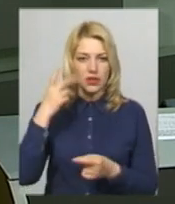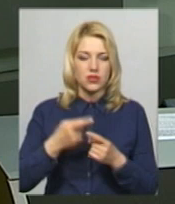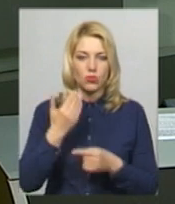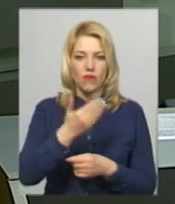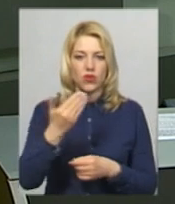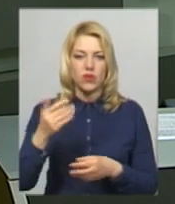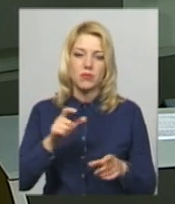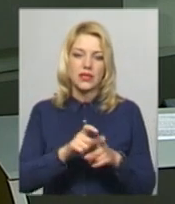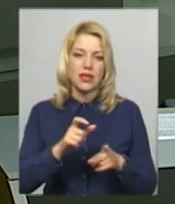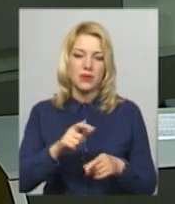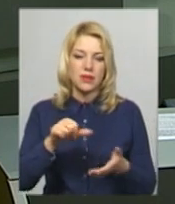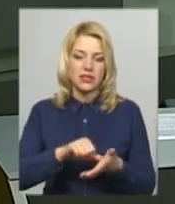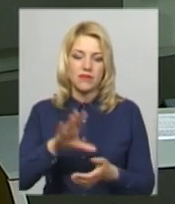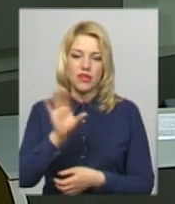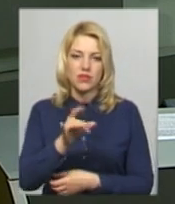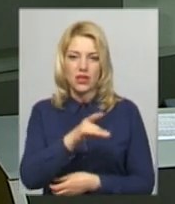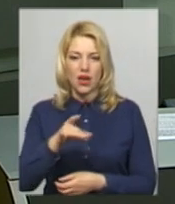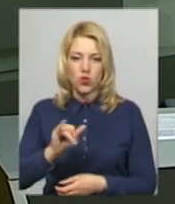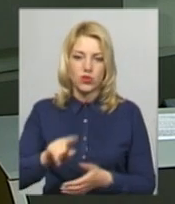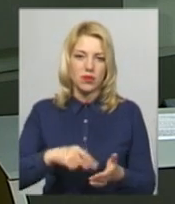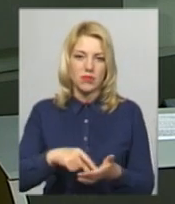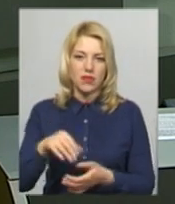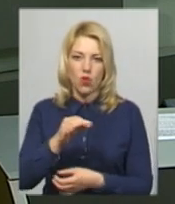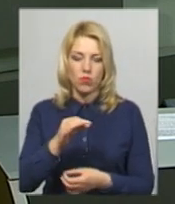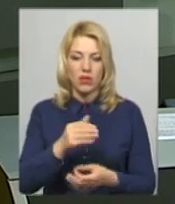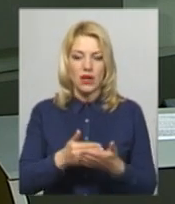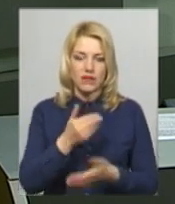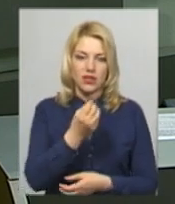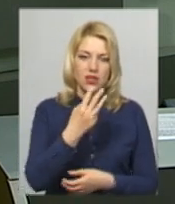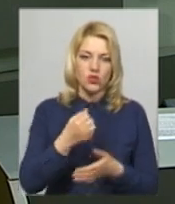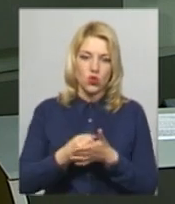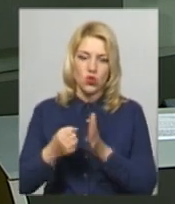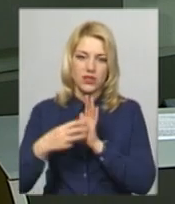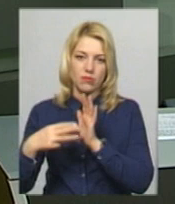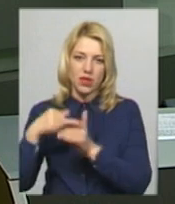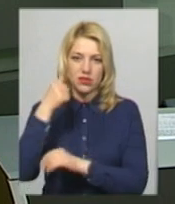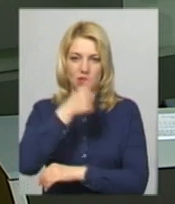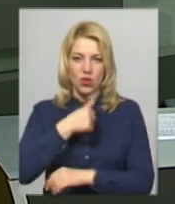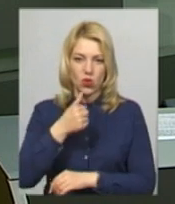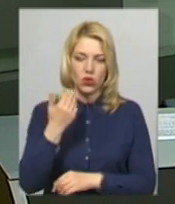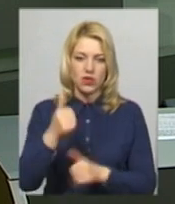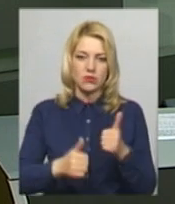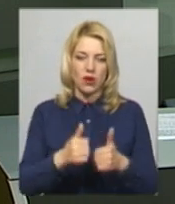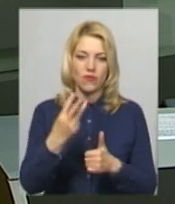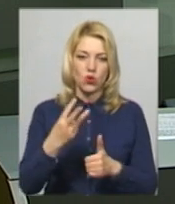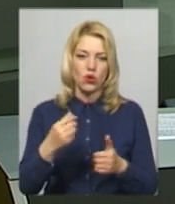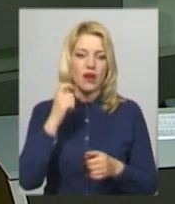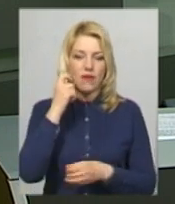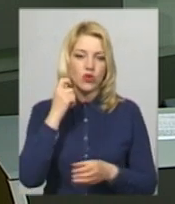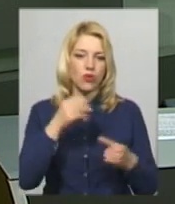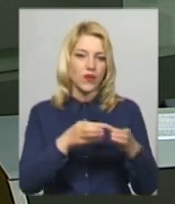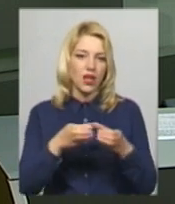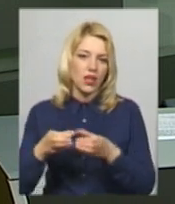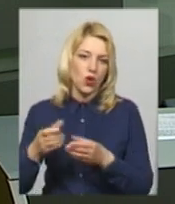представляють усі райони та міста області. Вік учасників – від 13 до 18 років. Змагаються вони у трьох вікових категоріях.